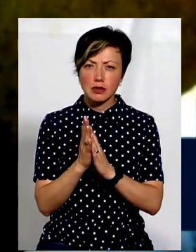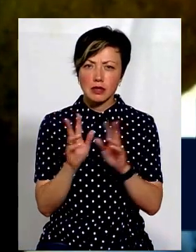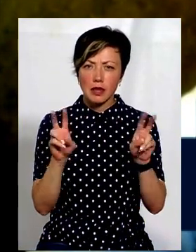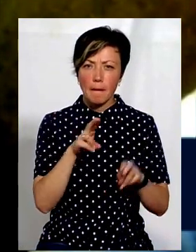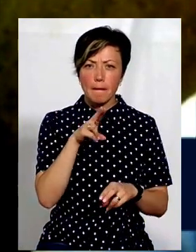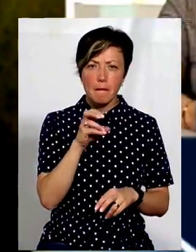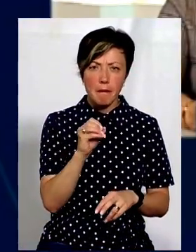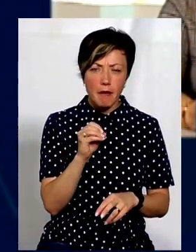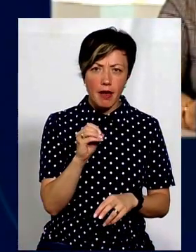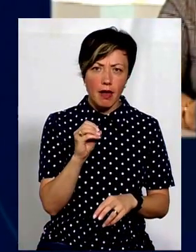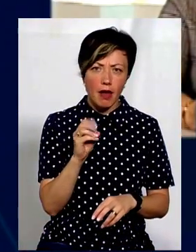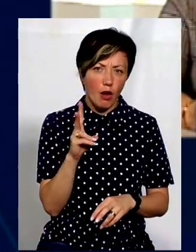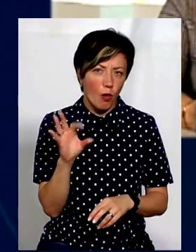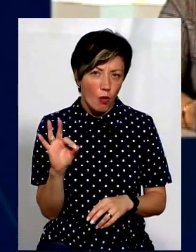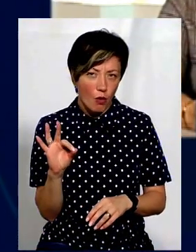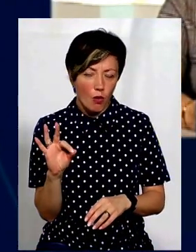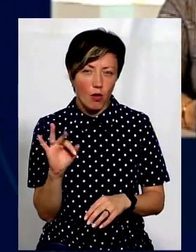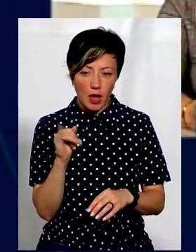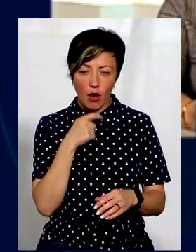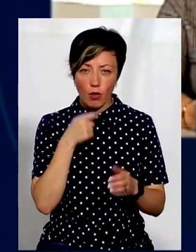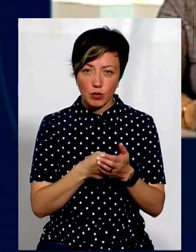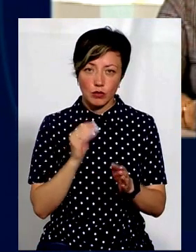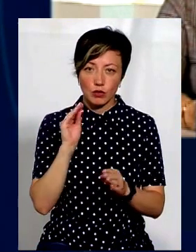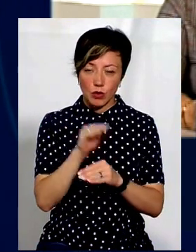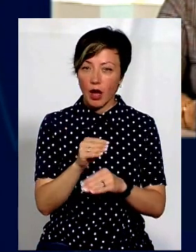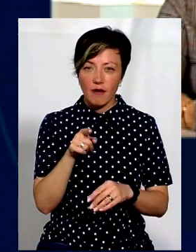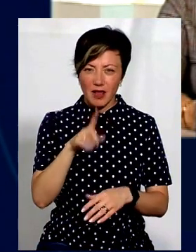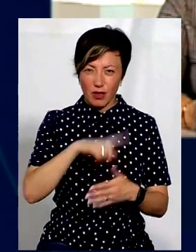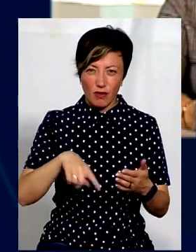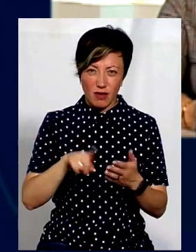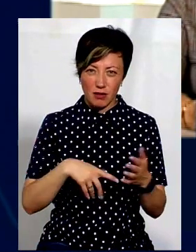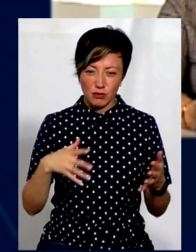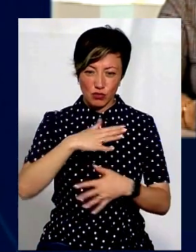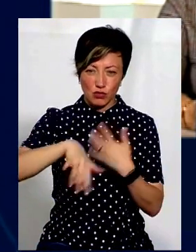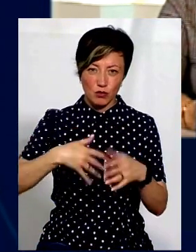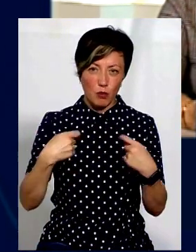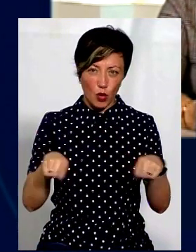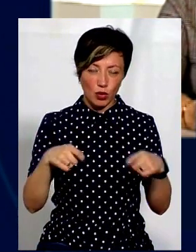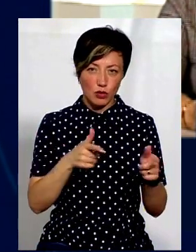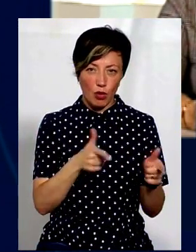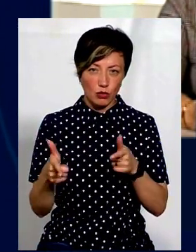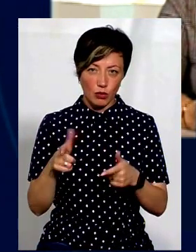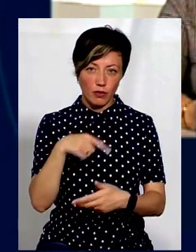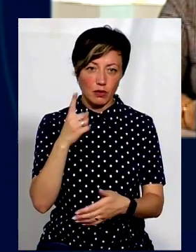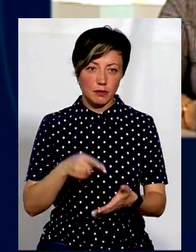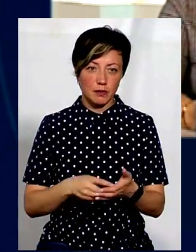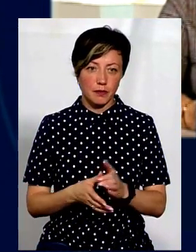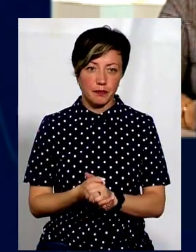комбікорм. І Ви вважаєте, що так краще Ви не довіряєте тим сумішам, які продаються вже готові?